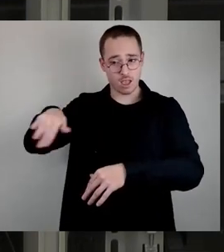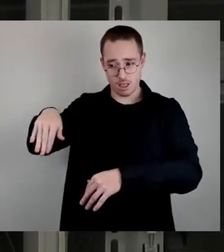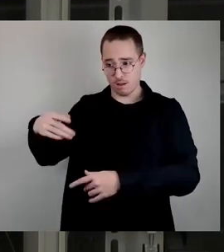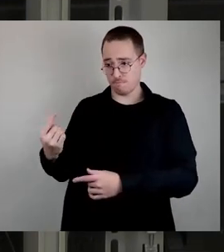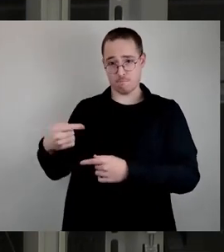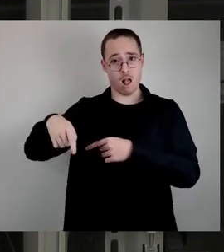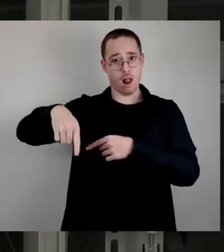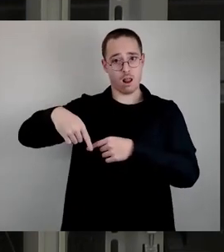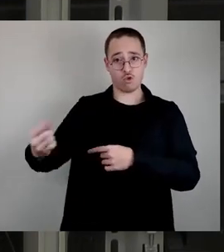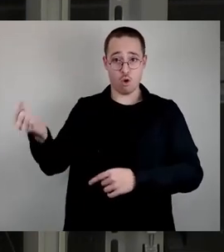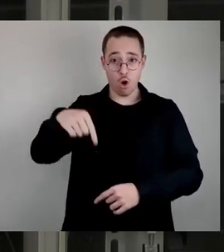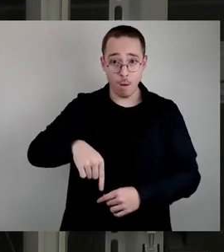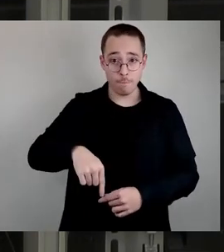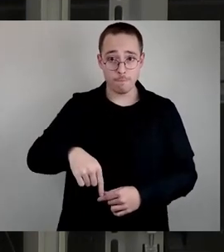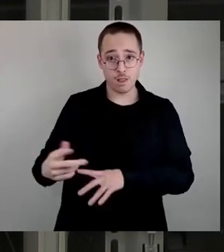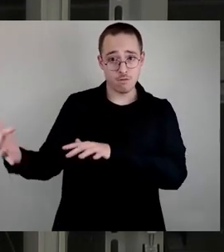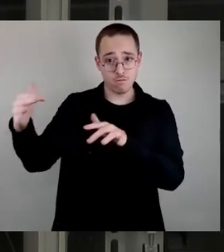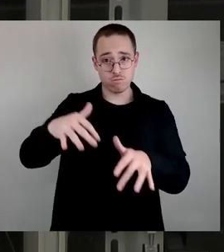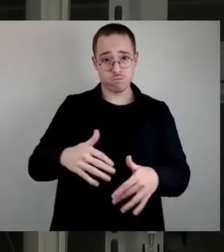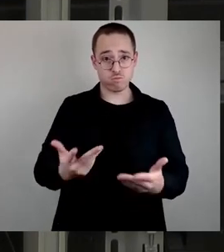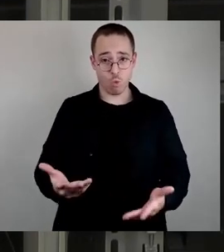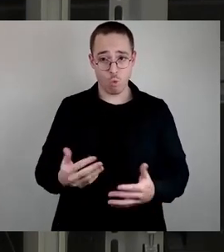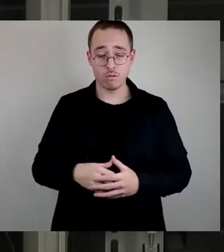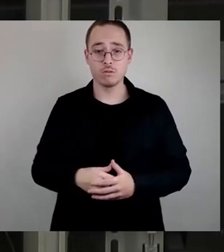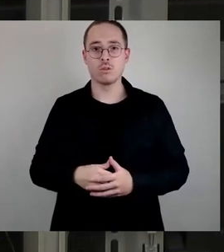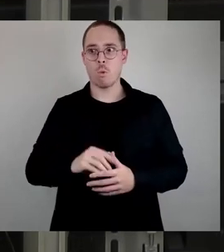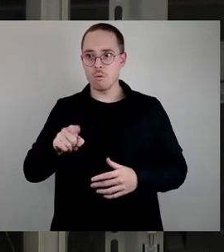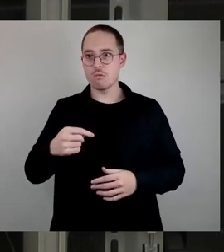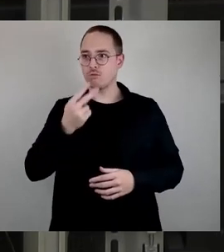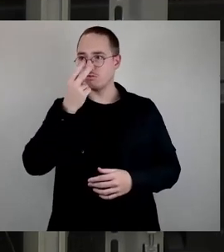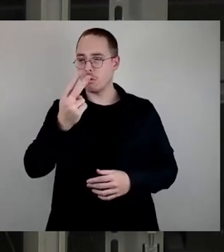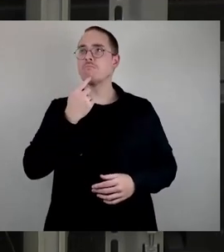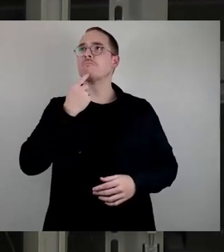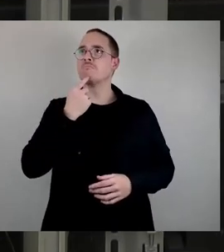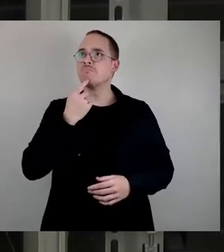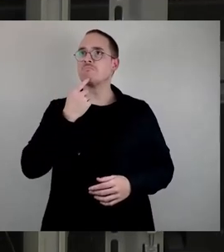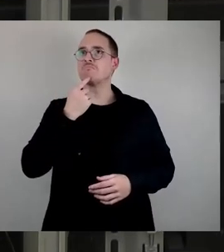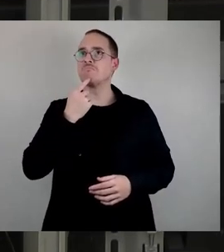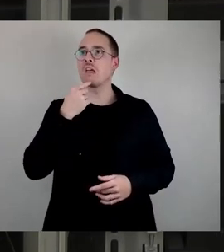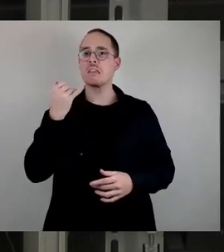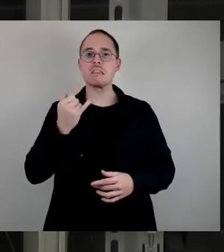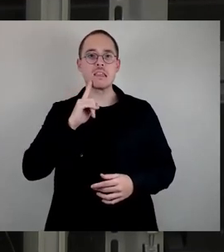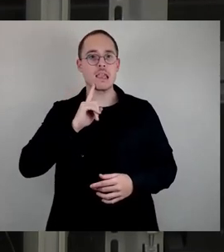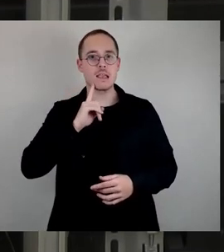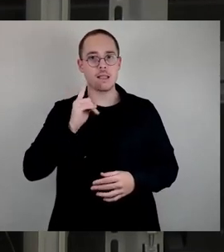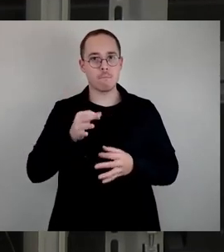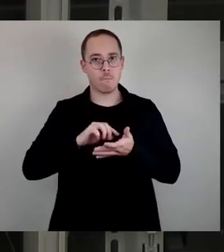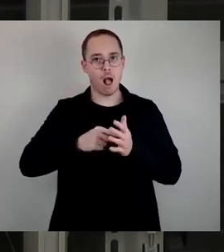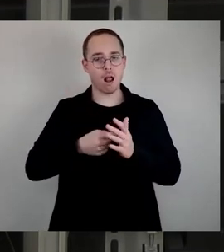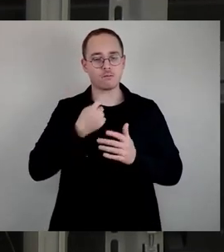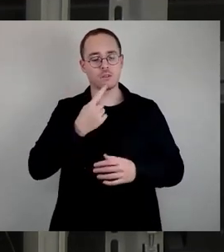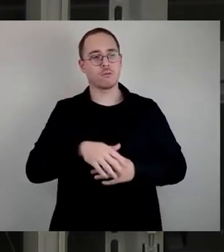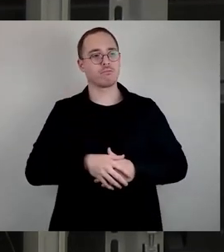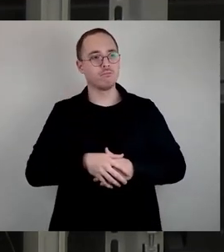Schulnetzplan gegenübergestellt und haben eigentlich jedes Mal feststellen müssen, dass die Zahlen des Schulnetzplans deutlich von den